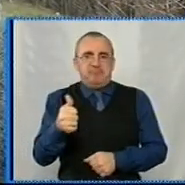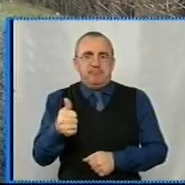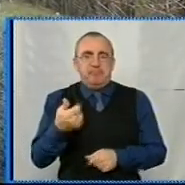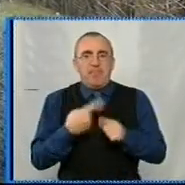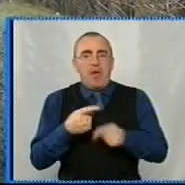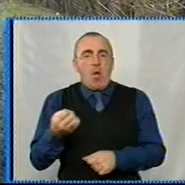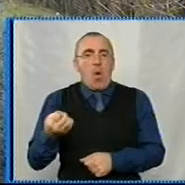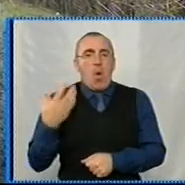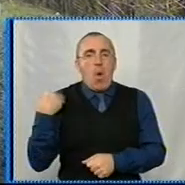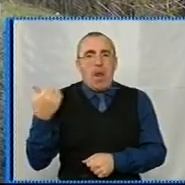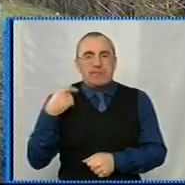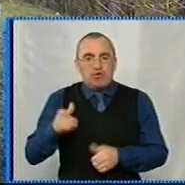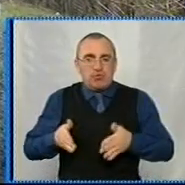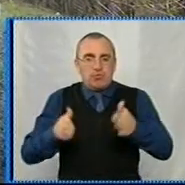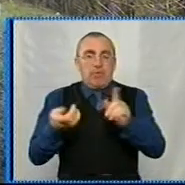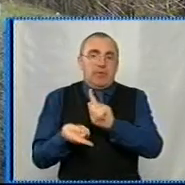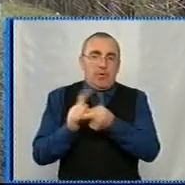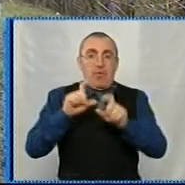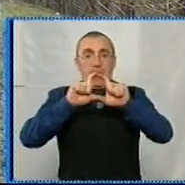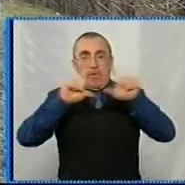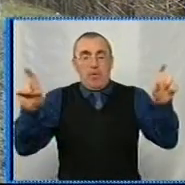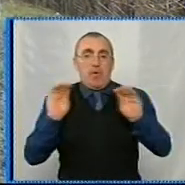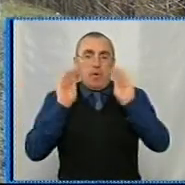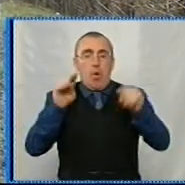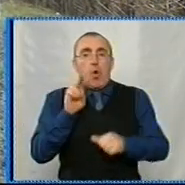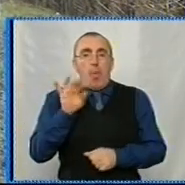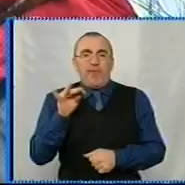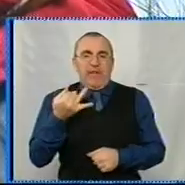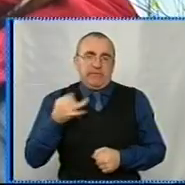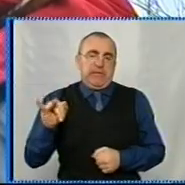Це Олександрівський шлях. Тут замінюють другу табличку з написом «Кропивницький».